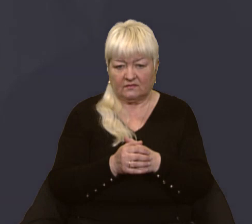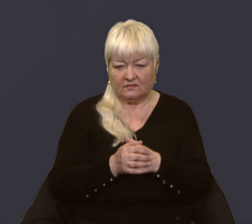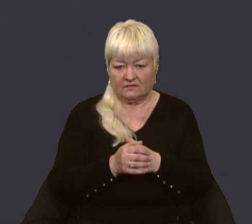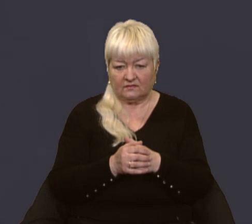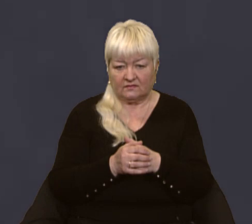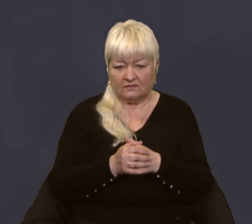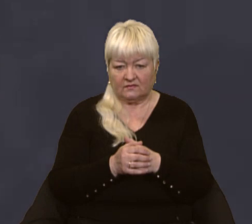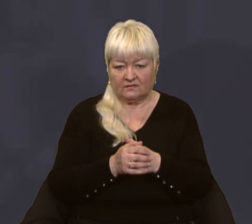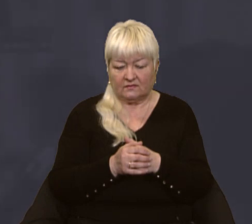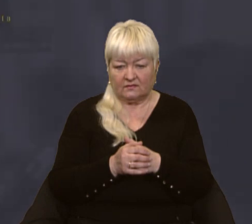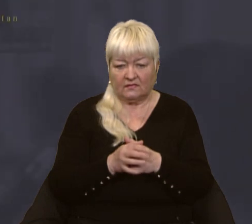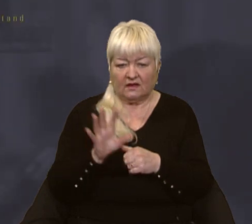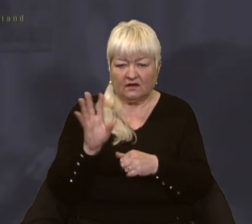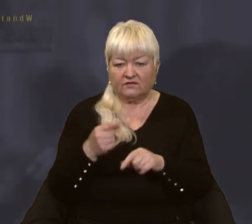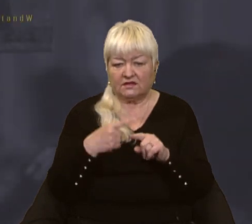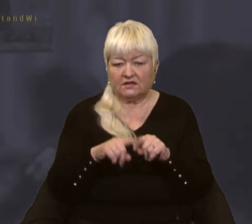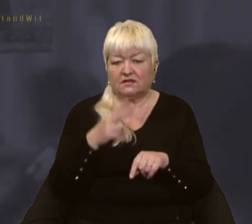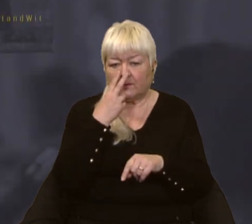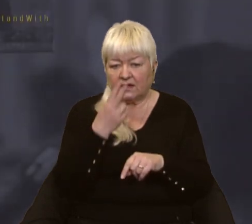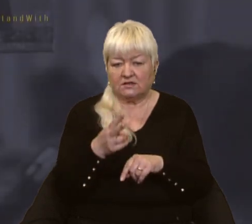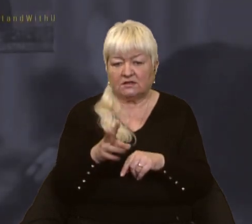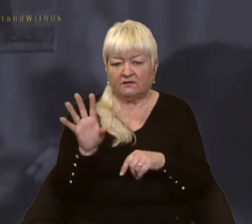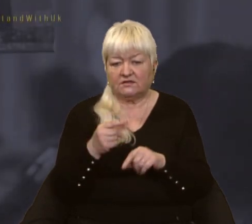Тому це все бачили, це бачили.